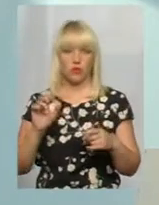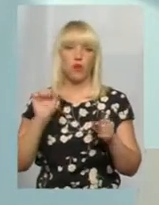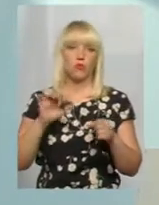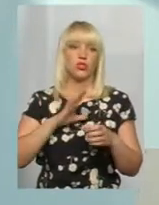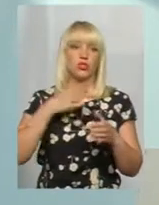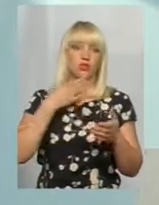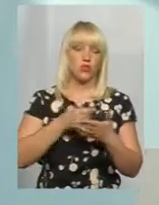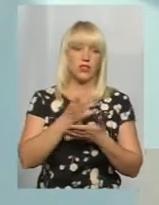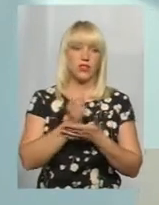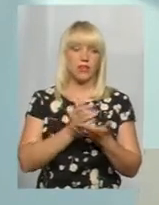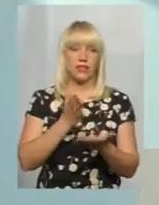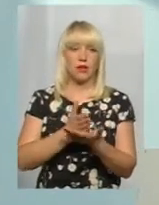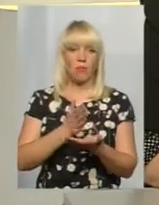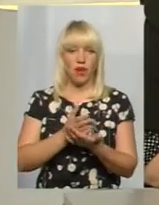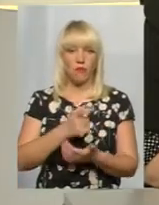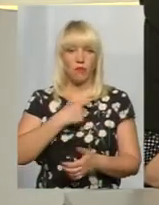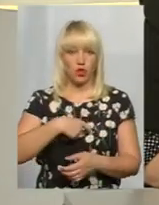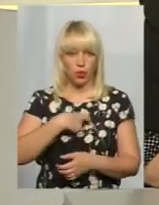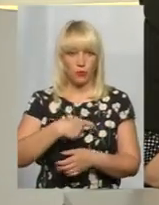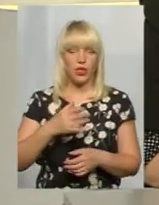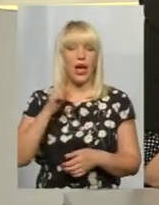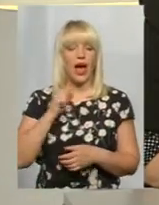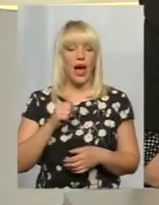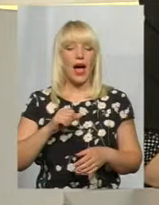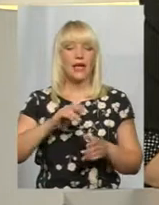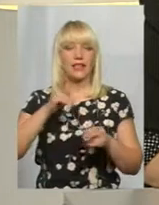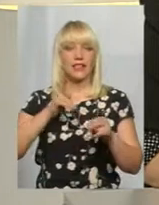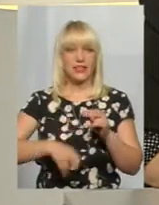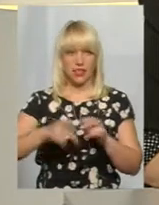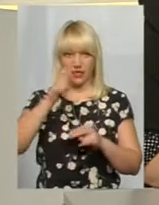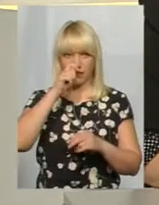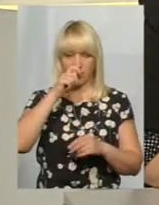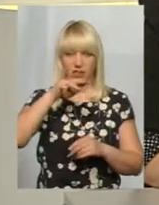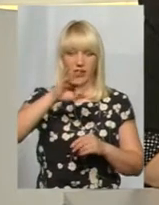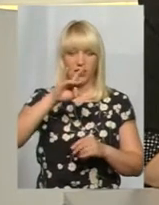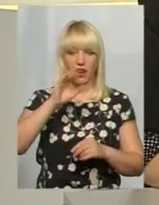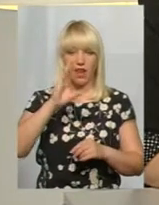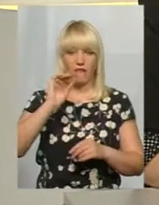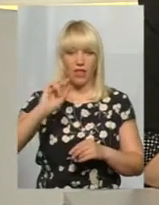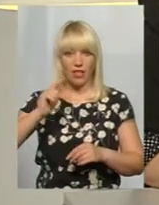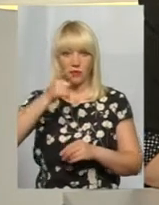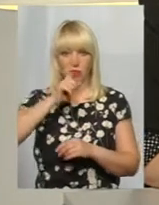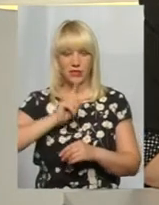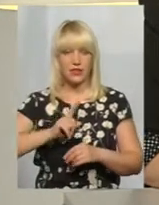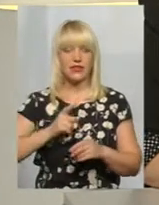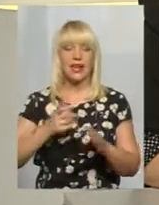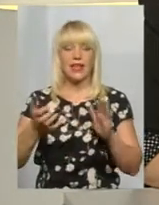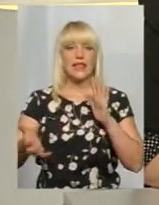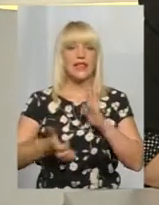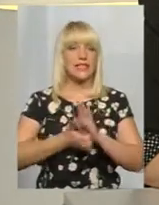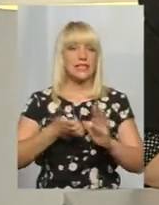мав при собі, а от з кінця квітня і вже травень місяць нестача коштів